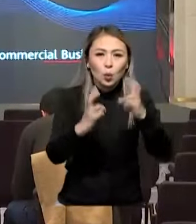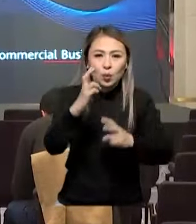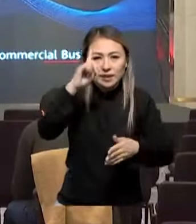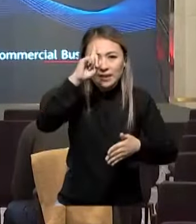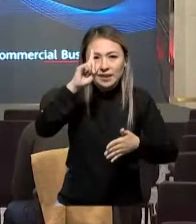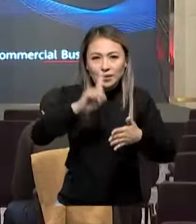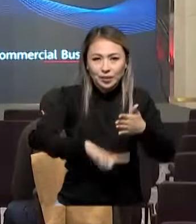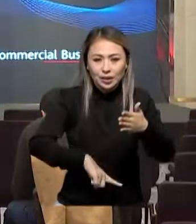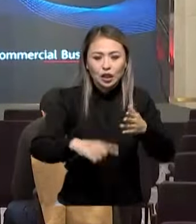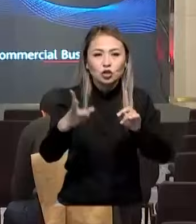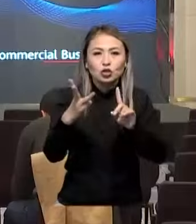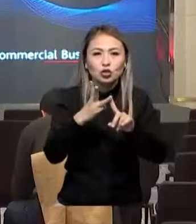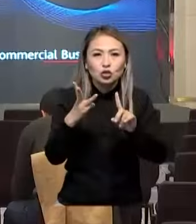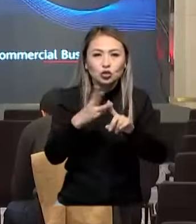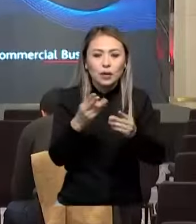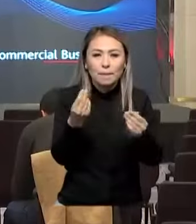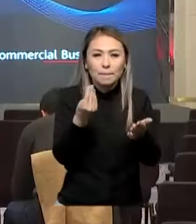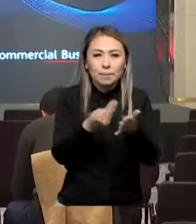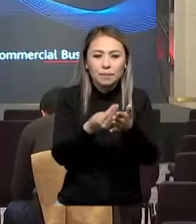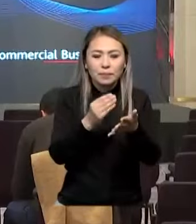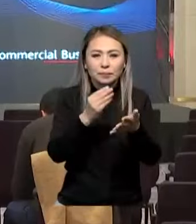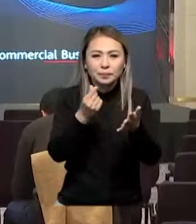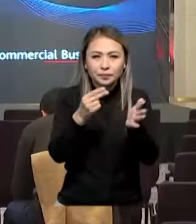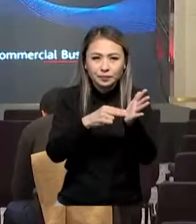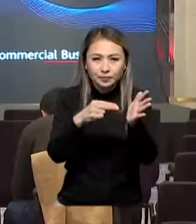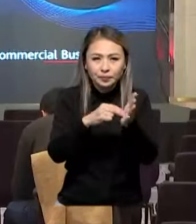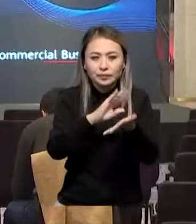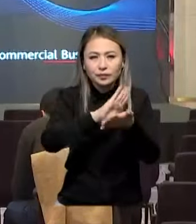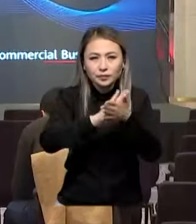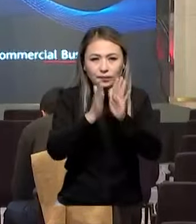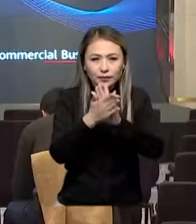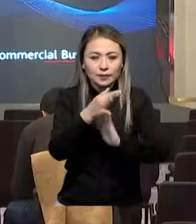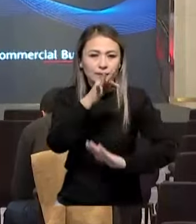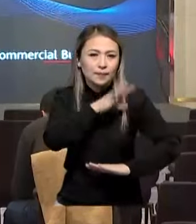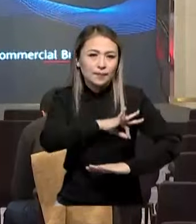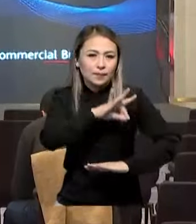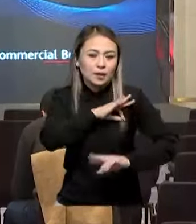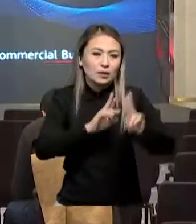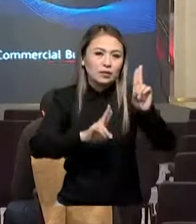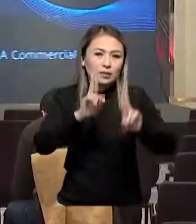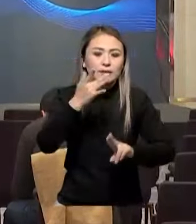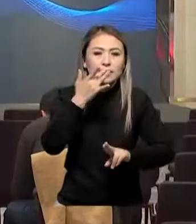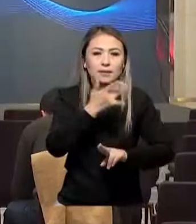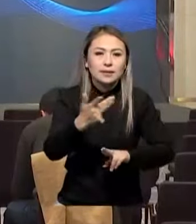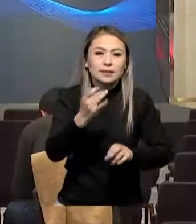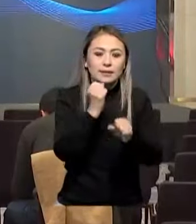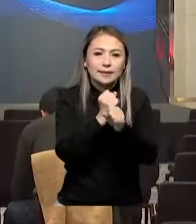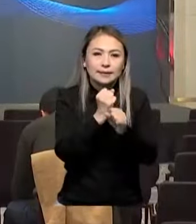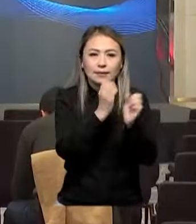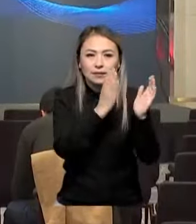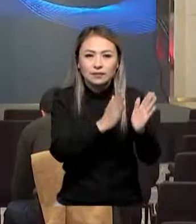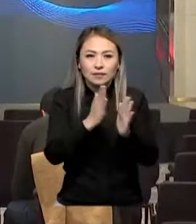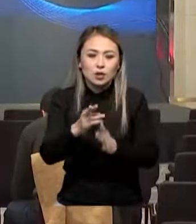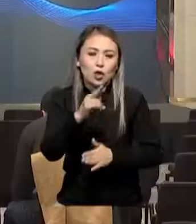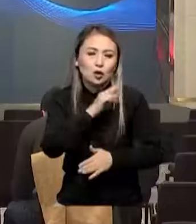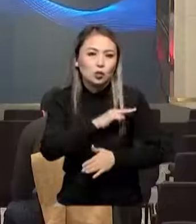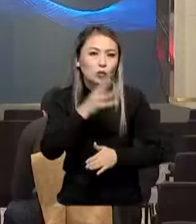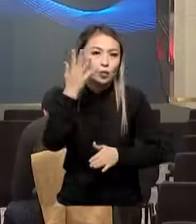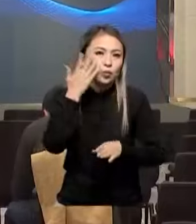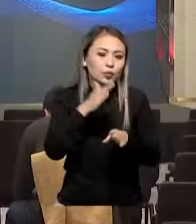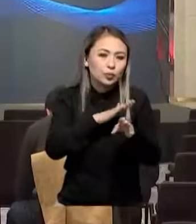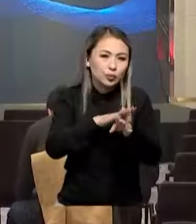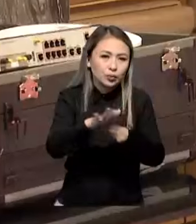сенімділегі, үшіншіден баға шарттары. Серіктестеріміз үшін түйімді саясат қалыптастырғамыз. Бізбен жұмыс үтеу барысында